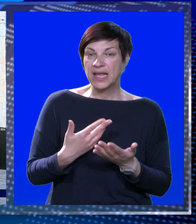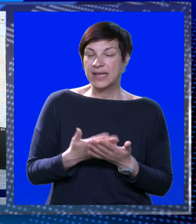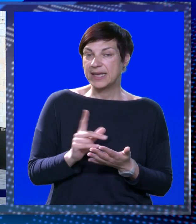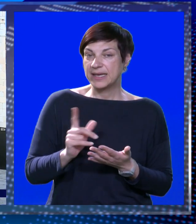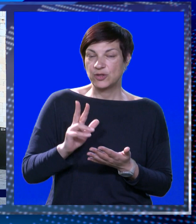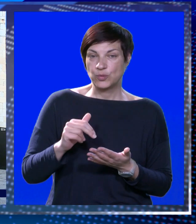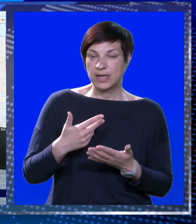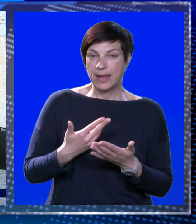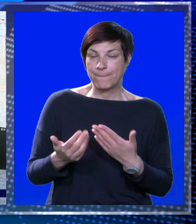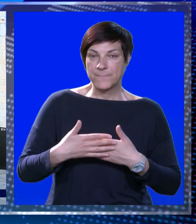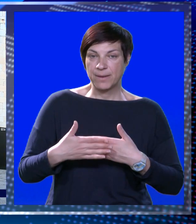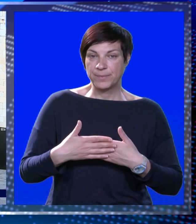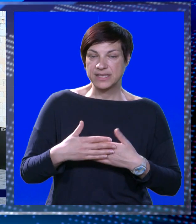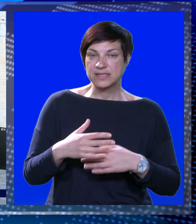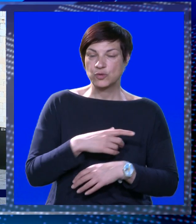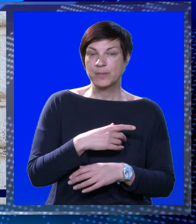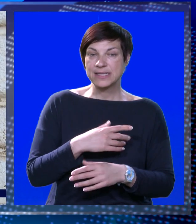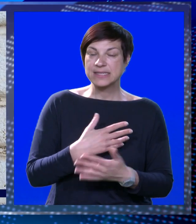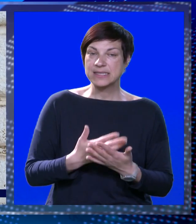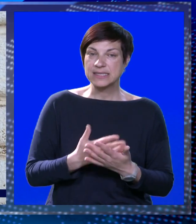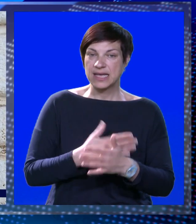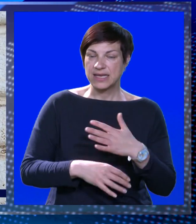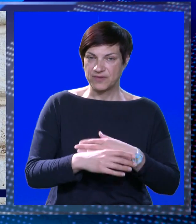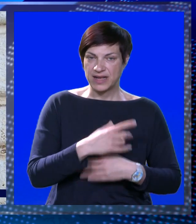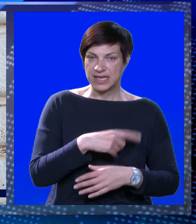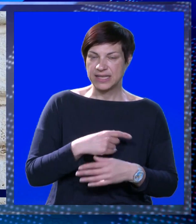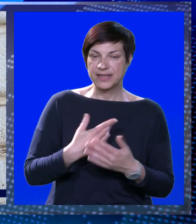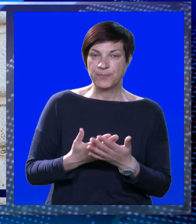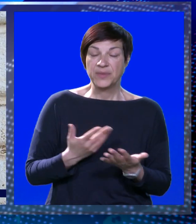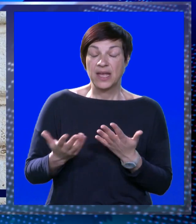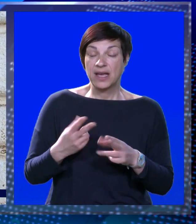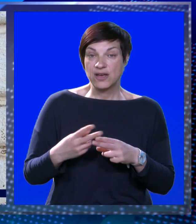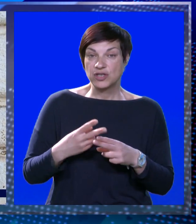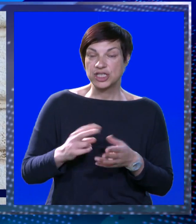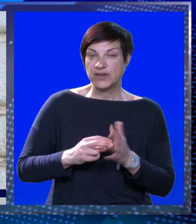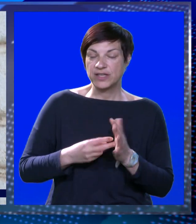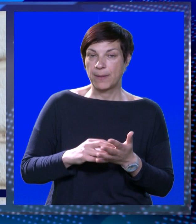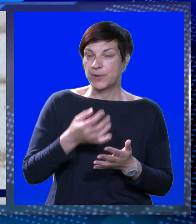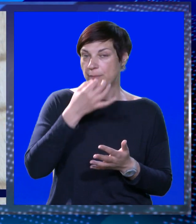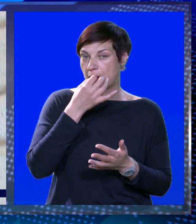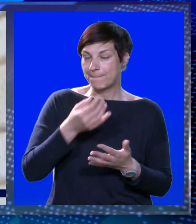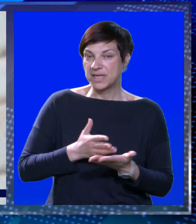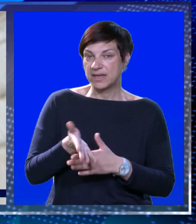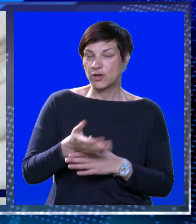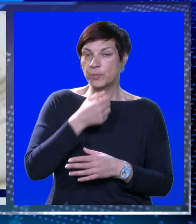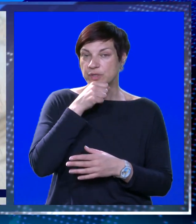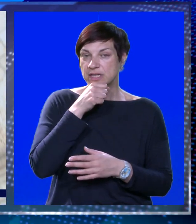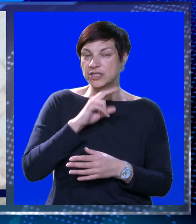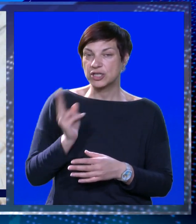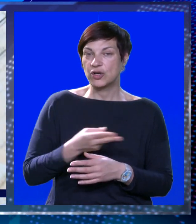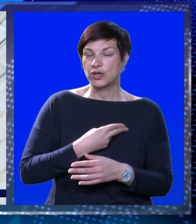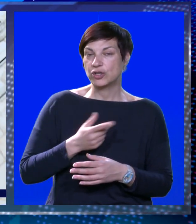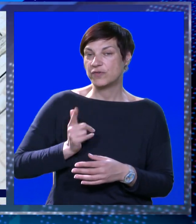Ranjina jer nitu ne postoji način pristupa za građane smanjene pokretljivosti. Kako rješavaju taj problem pitanje koje smo poslali